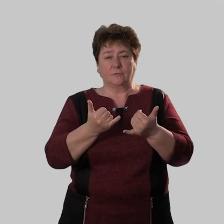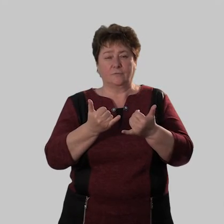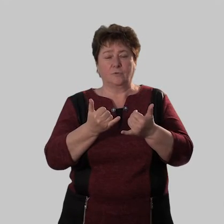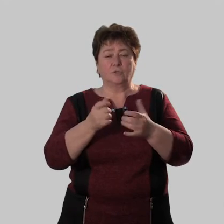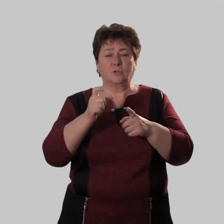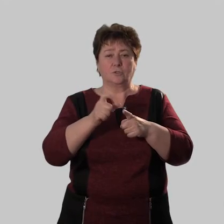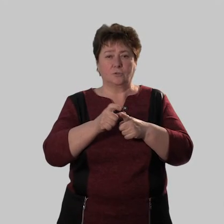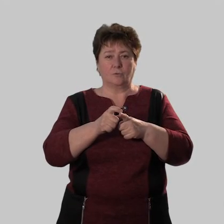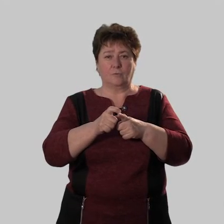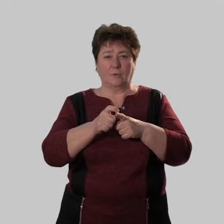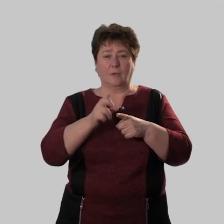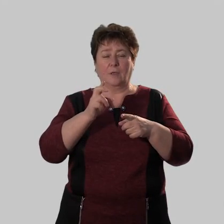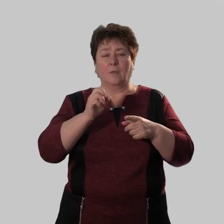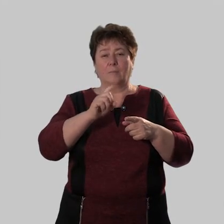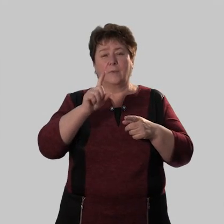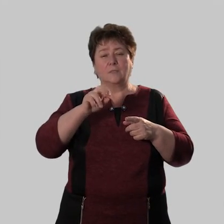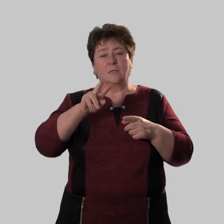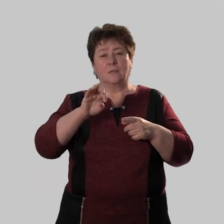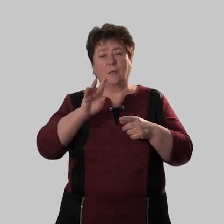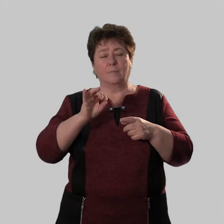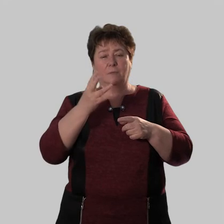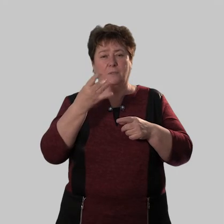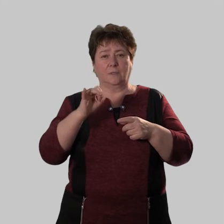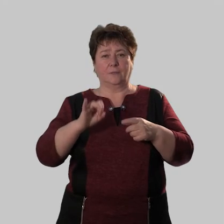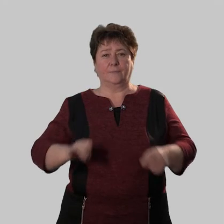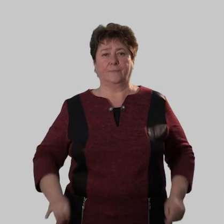сегодняшнее наше слово безалаберный